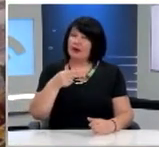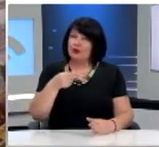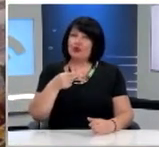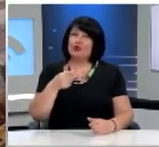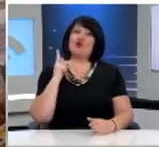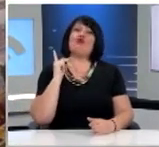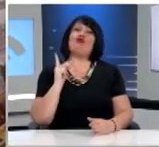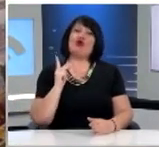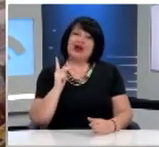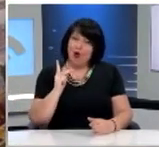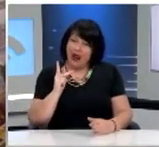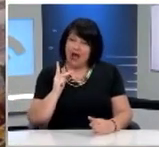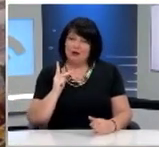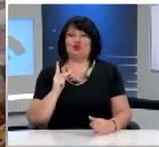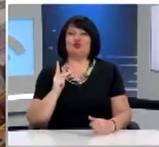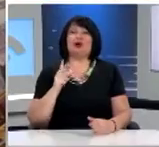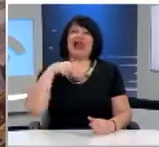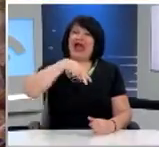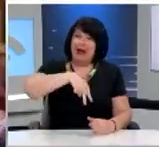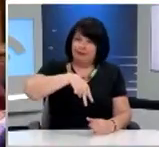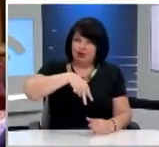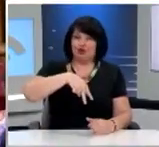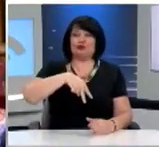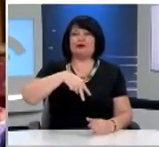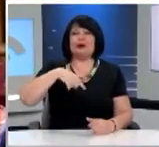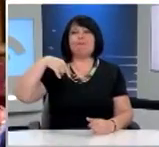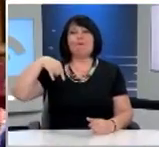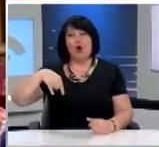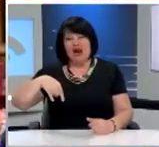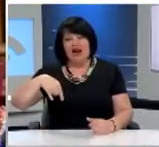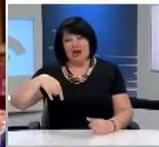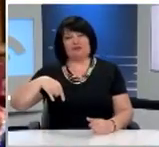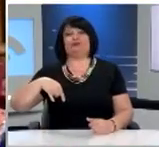Θεόνη Κουφονικολάκου Λάμπρο Πόλκα